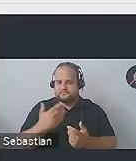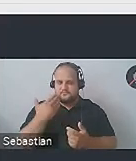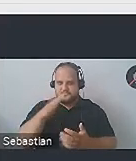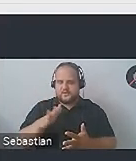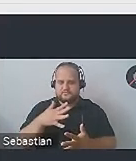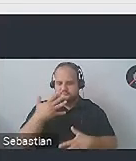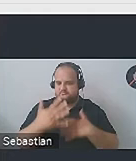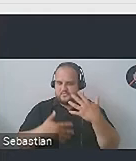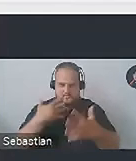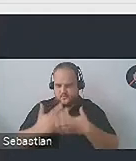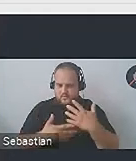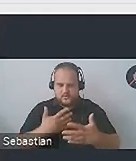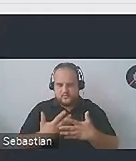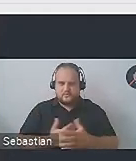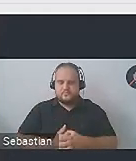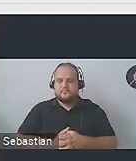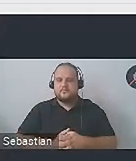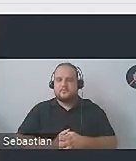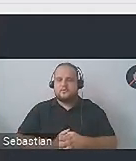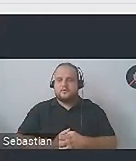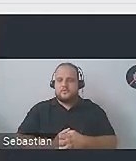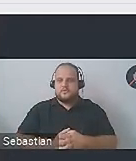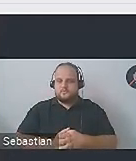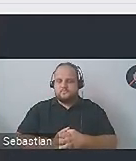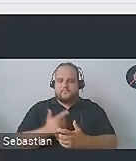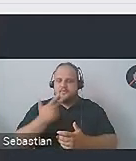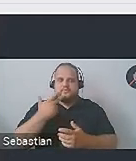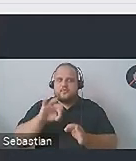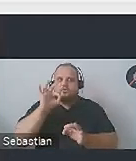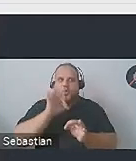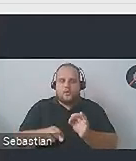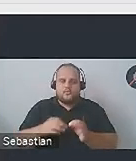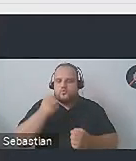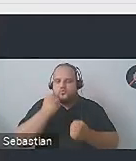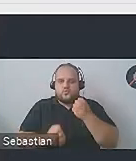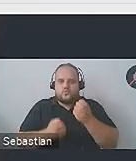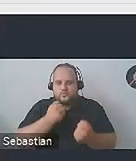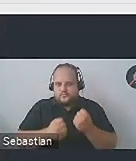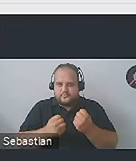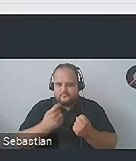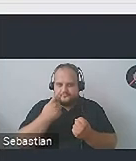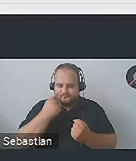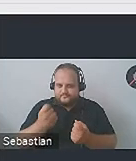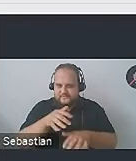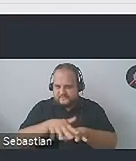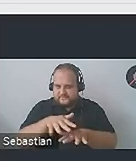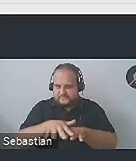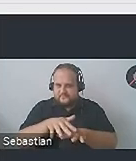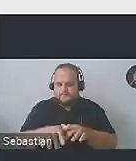zagmatwanej architektury informacji, która będzie skutkować nieczytelnym, trudnym do użycia systemem.